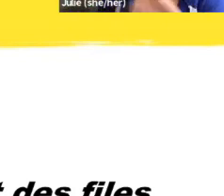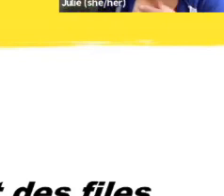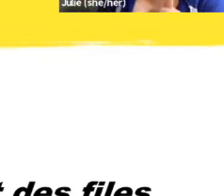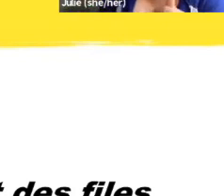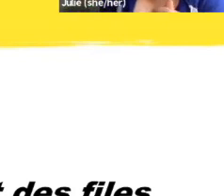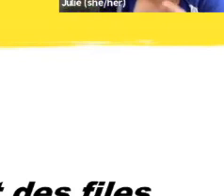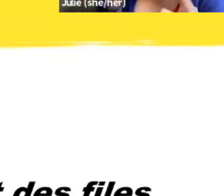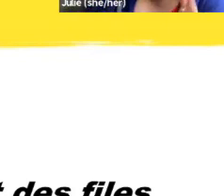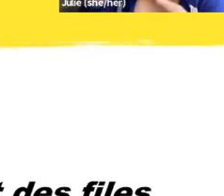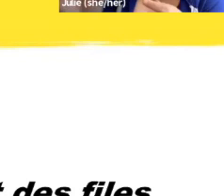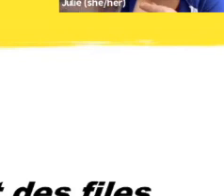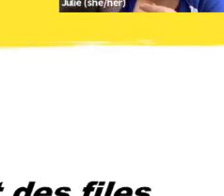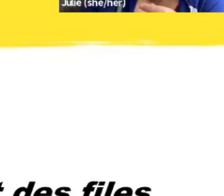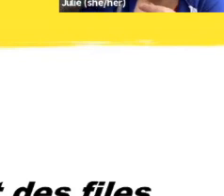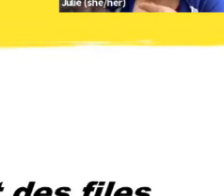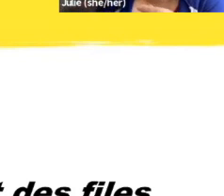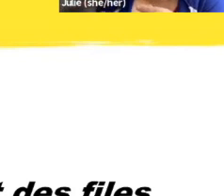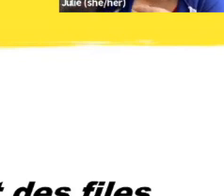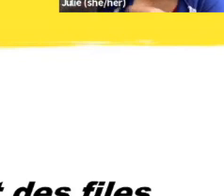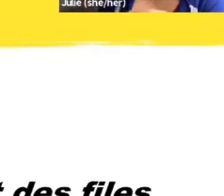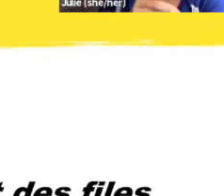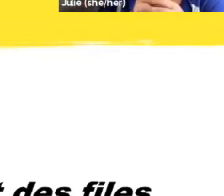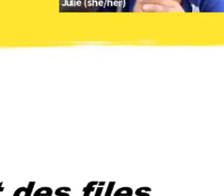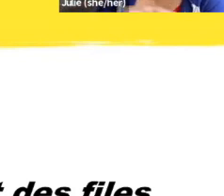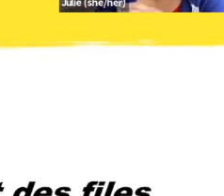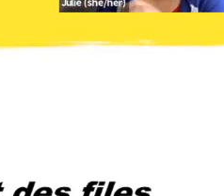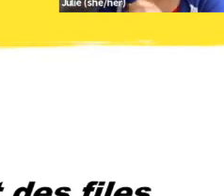le pourcentage, mais c'était genre 1 % de leur revenu